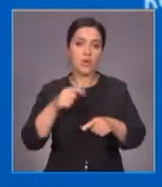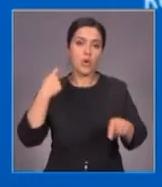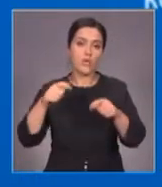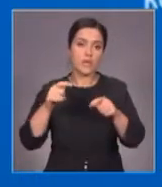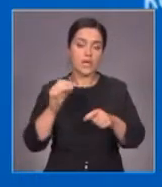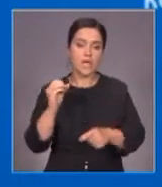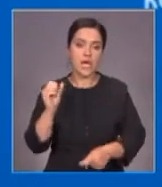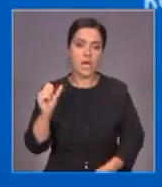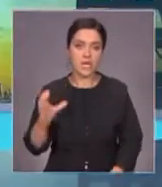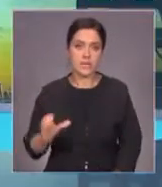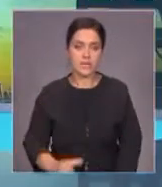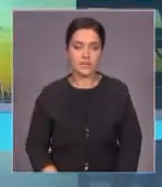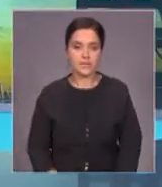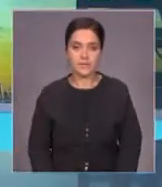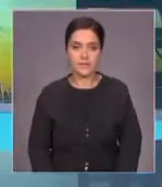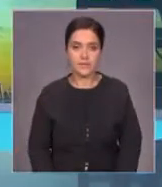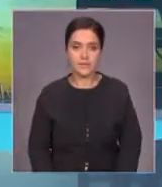EAS.